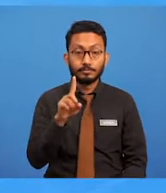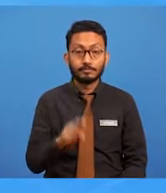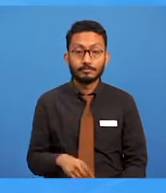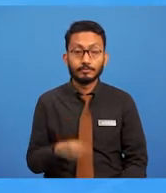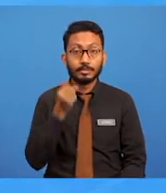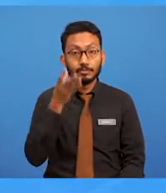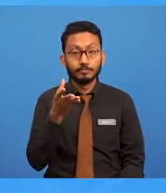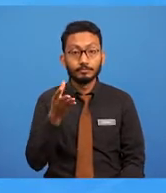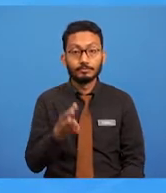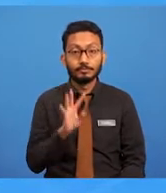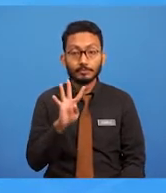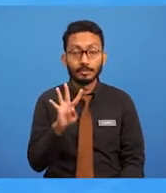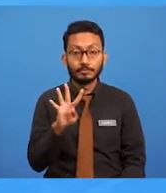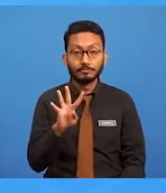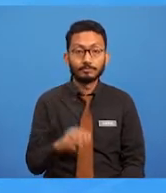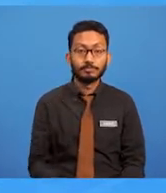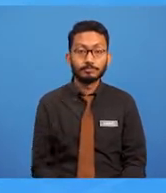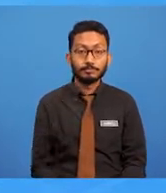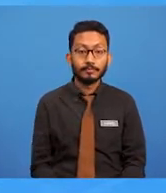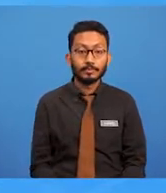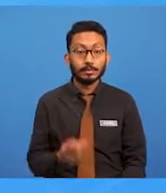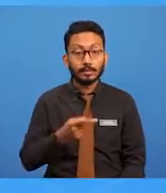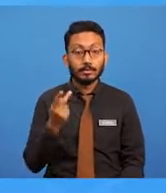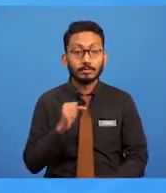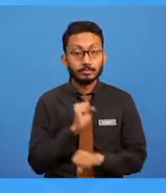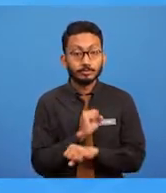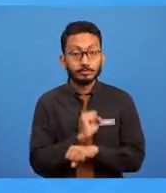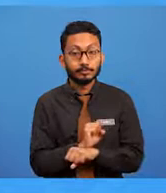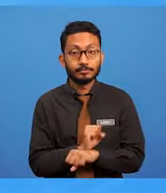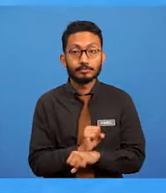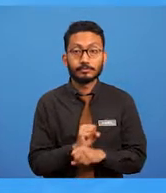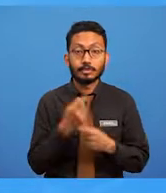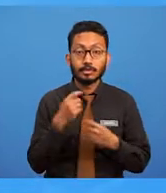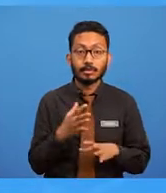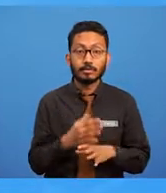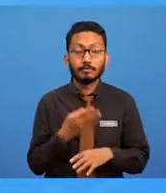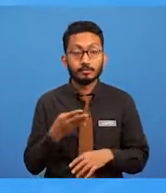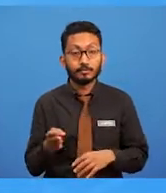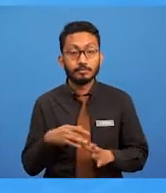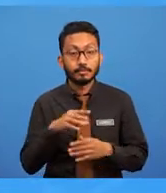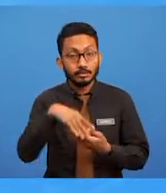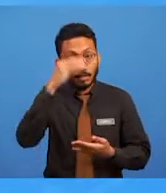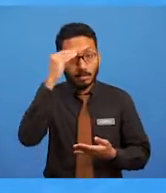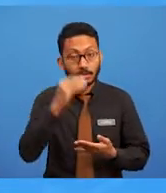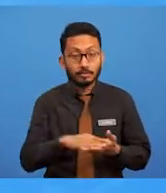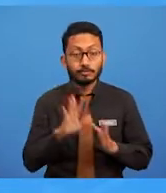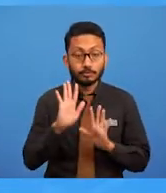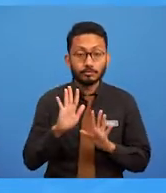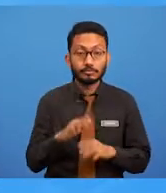nyatakan empat jenis pesanan kerja yang telah anda pelajari sebentar tadi.